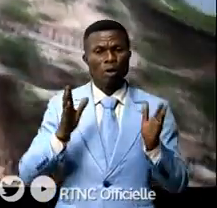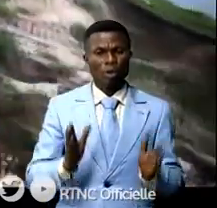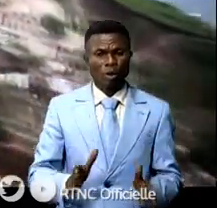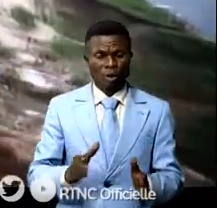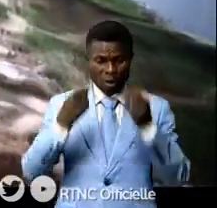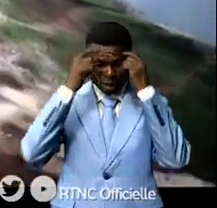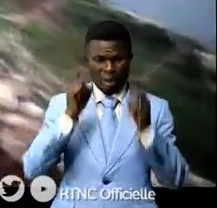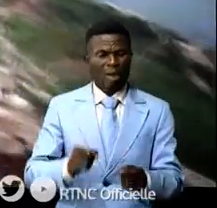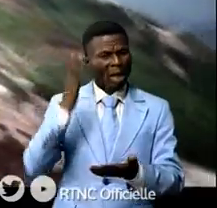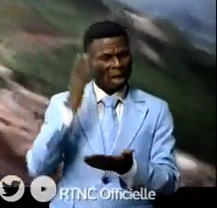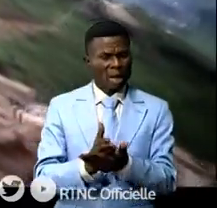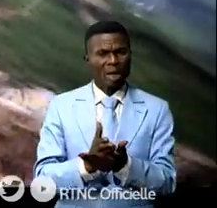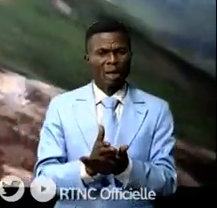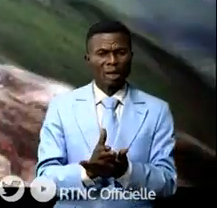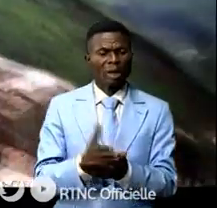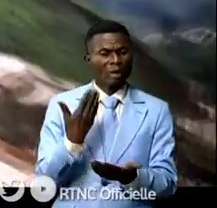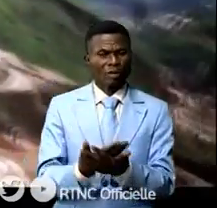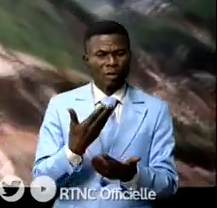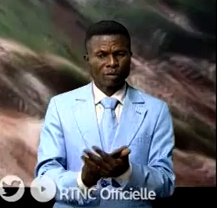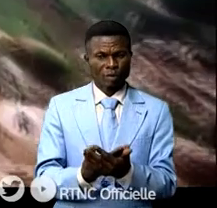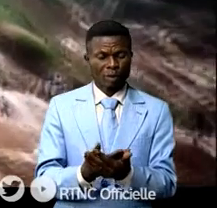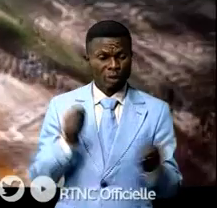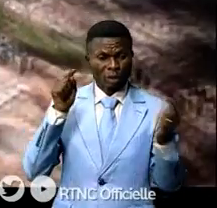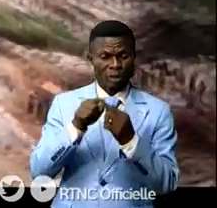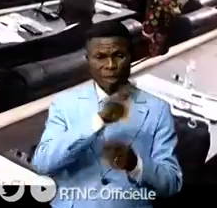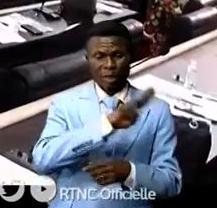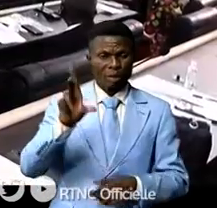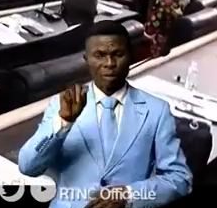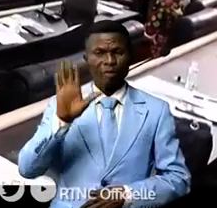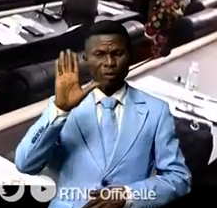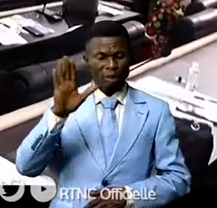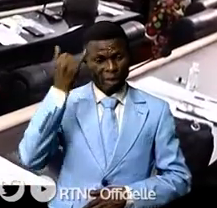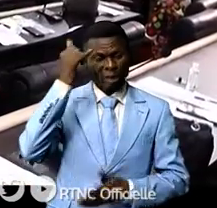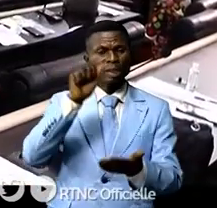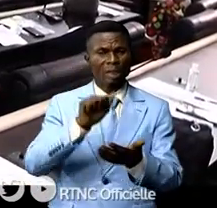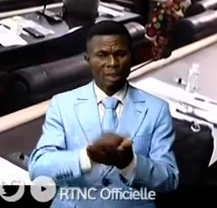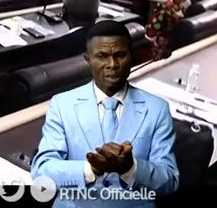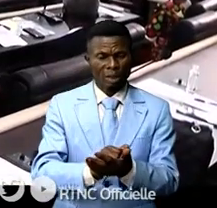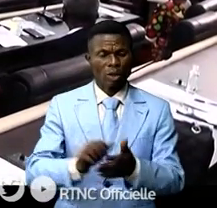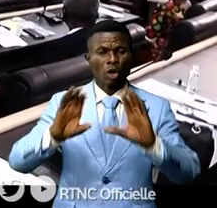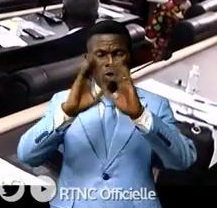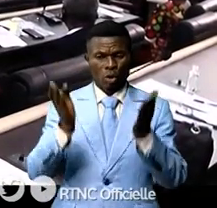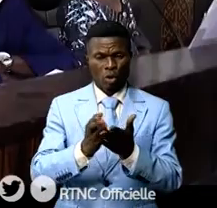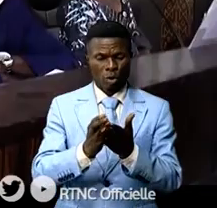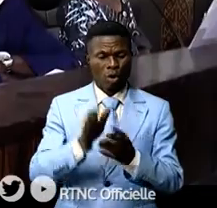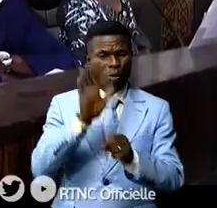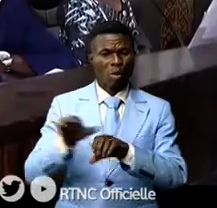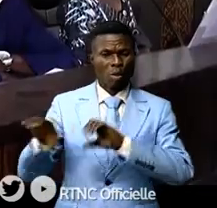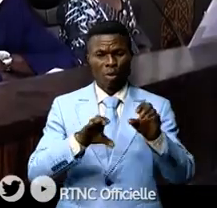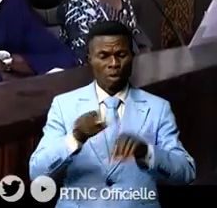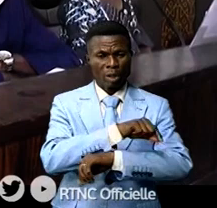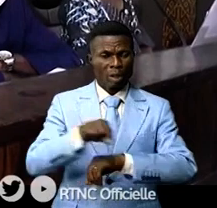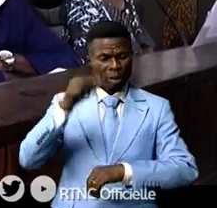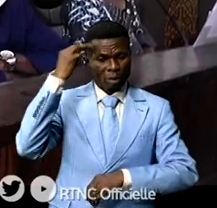est déterminé à éradiquer au plus tard à l'horizon 2025. C'est dans cette optique que la commission inter-ministérielle de